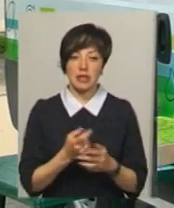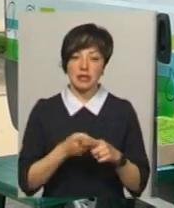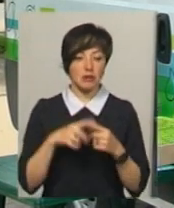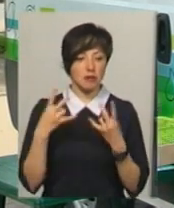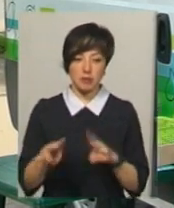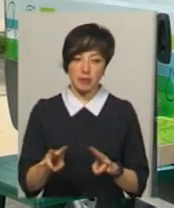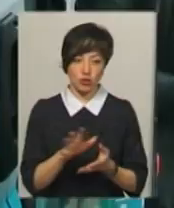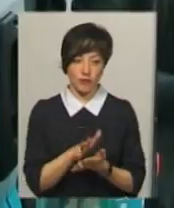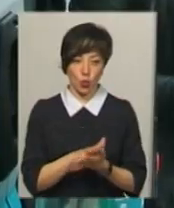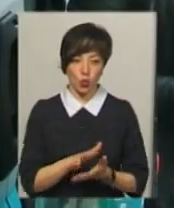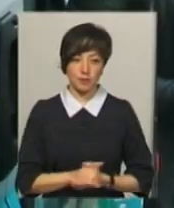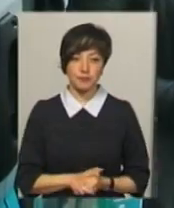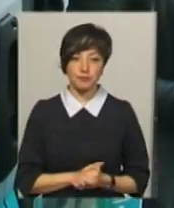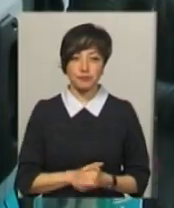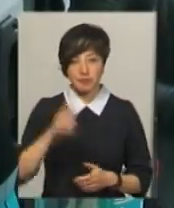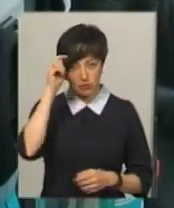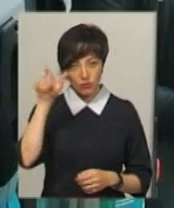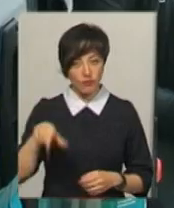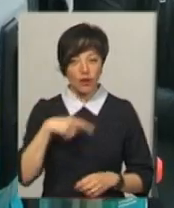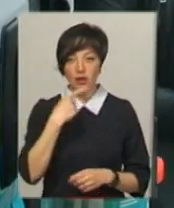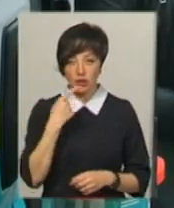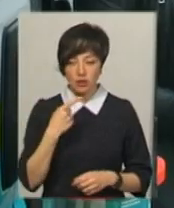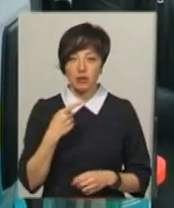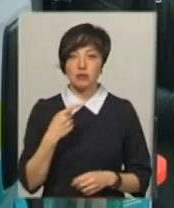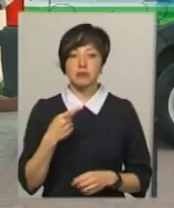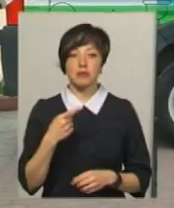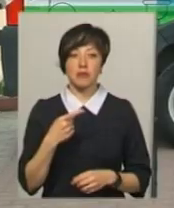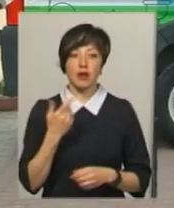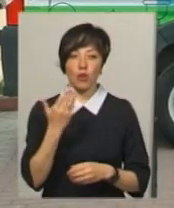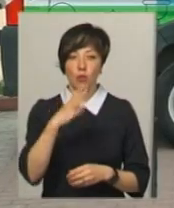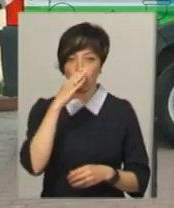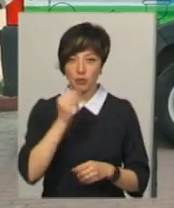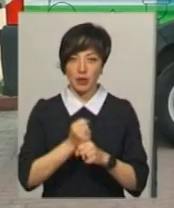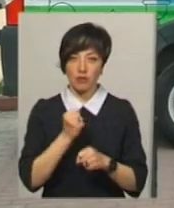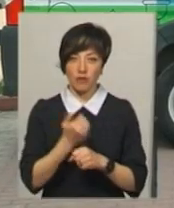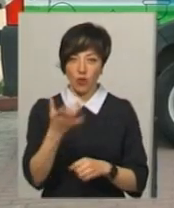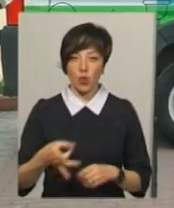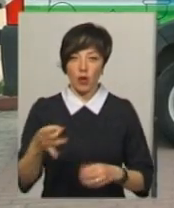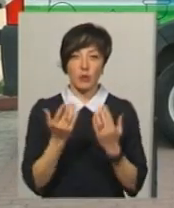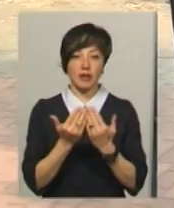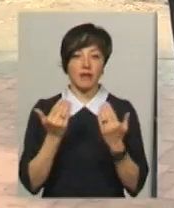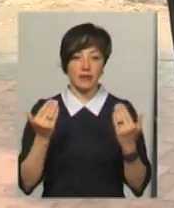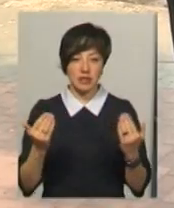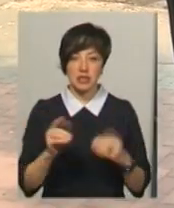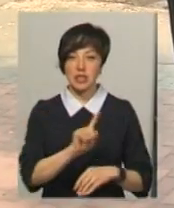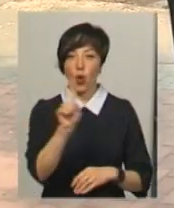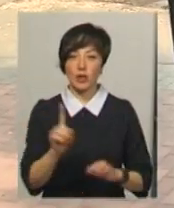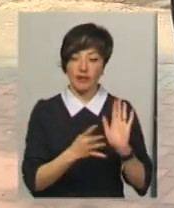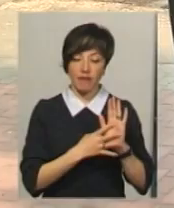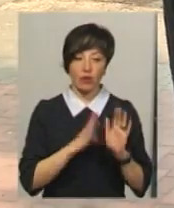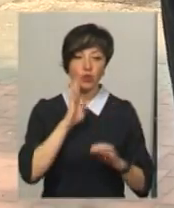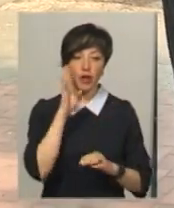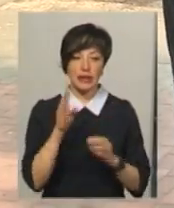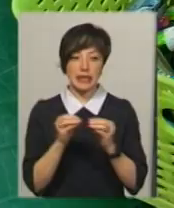це небезпечні відходи. Чоловік каже зручно, що нині якобус працював у його районі проживання – на виставці. За годину з 9-ї